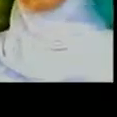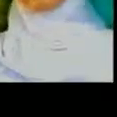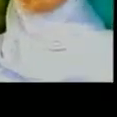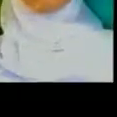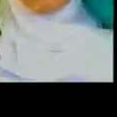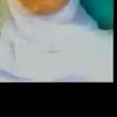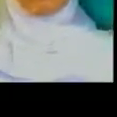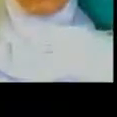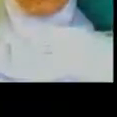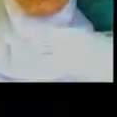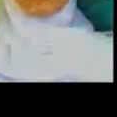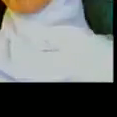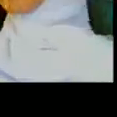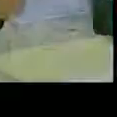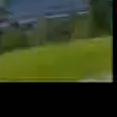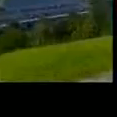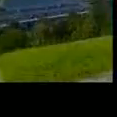Kepadamu ke kasih